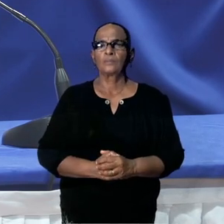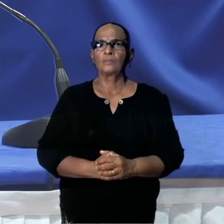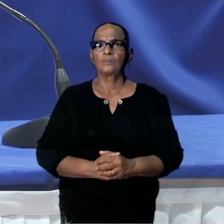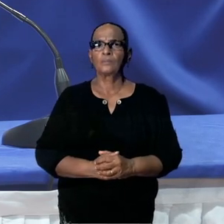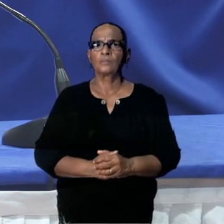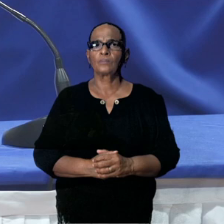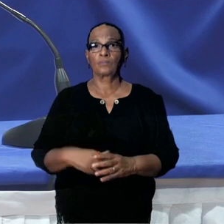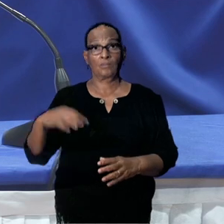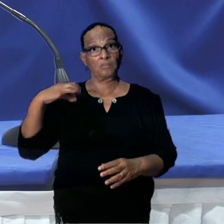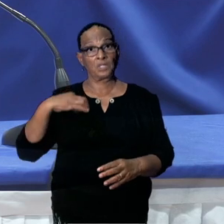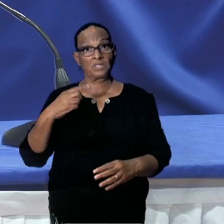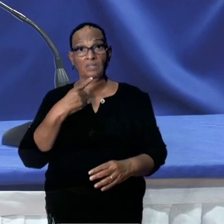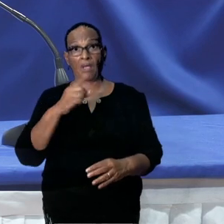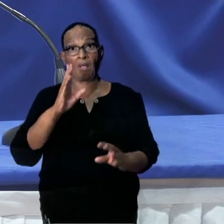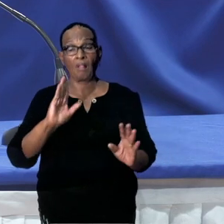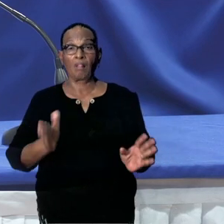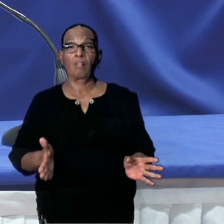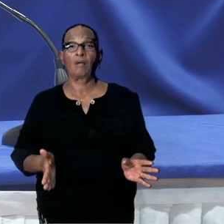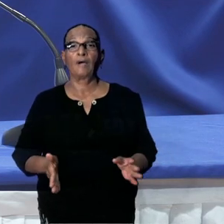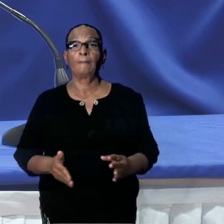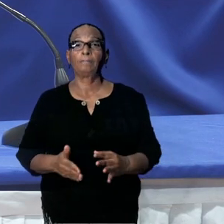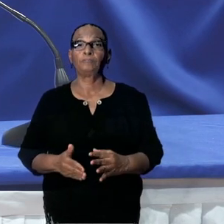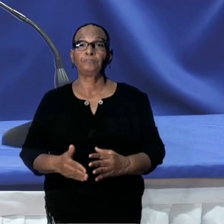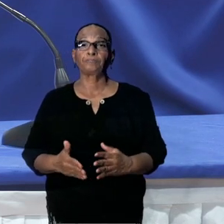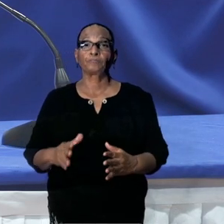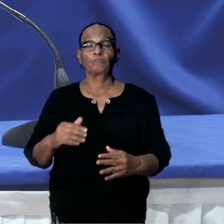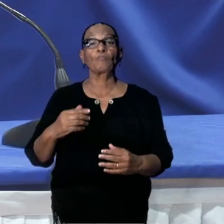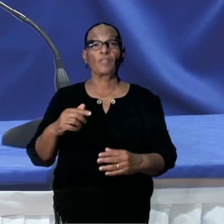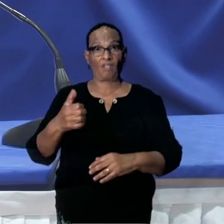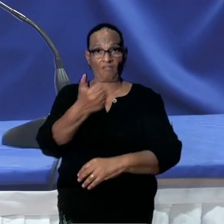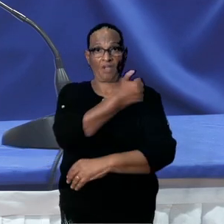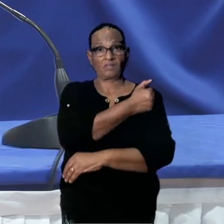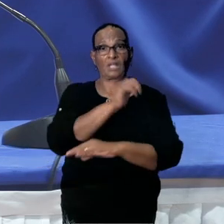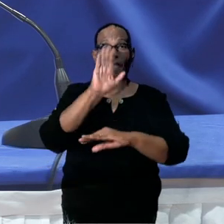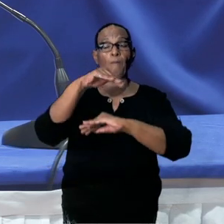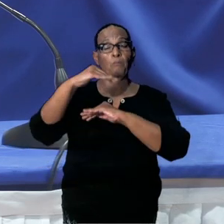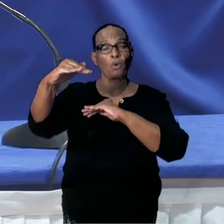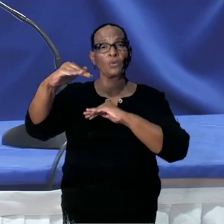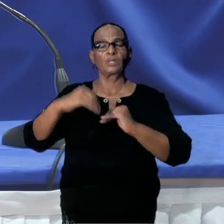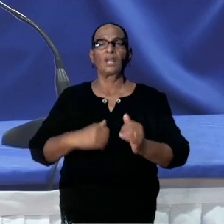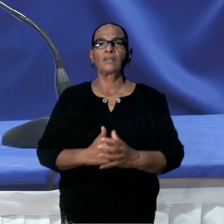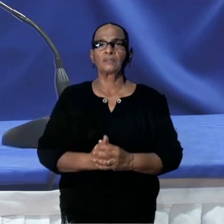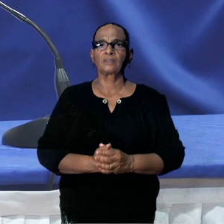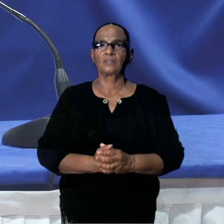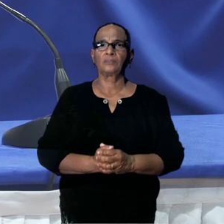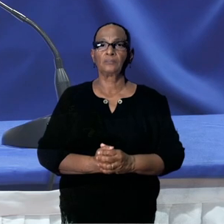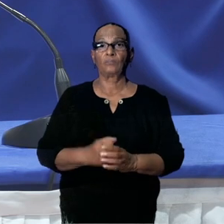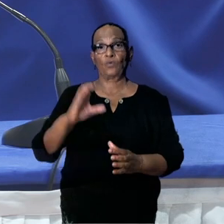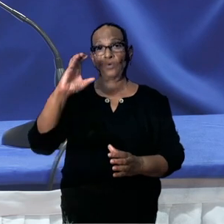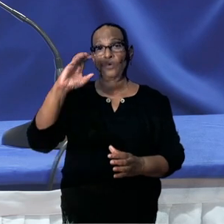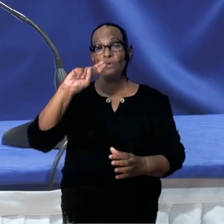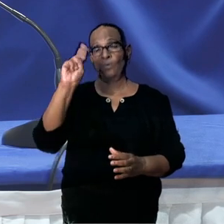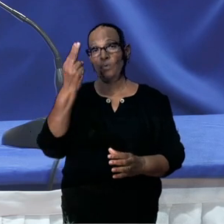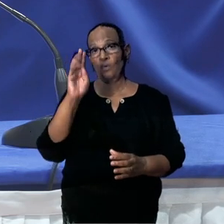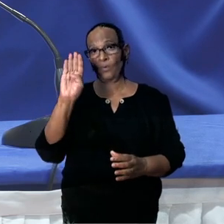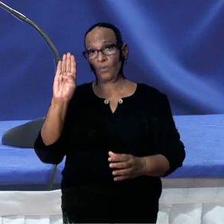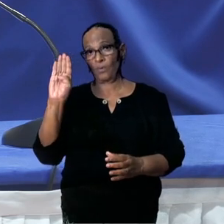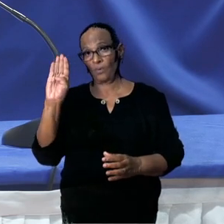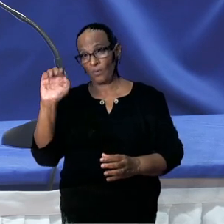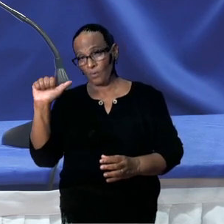De minister is erop ingegaan op vaccin van buitenland. Wat betreft die van COVA, inderdaad die soberane